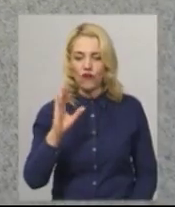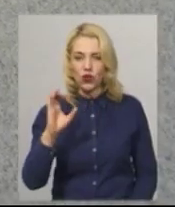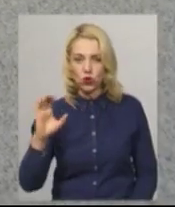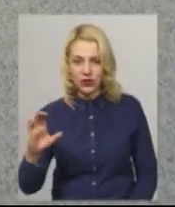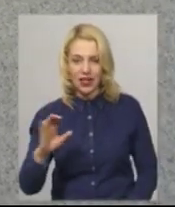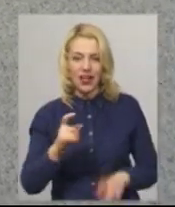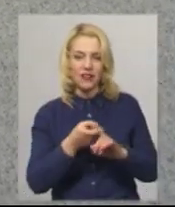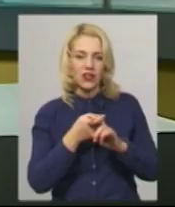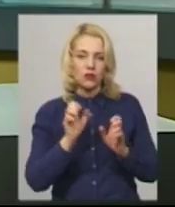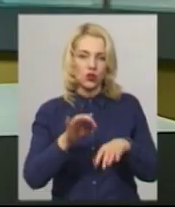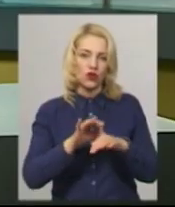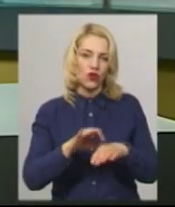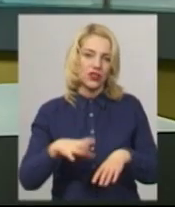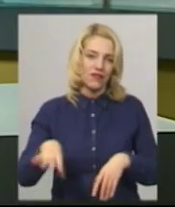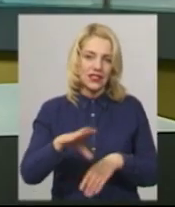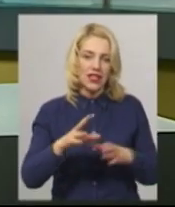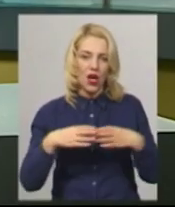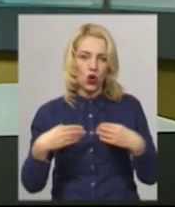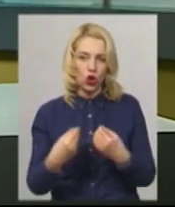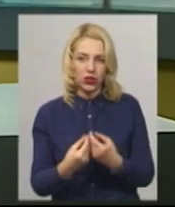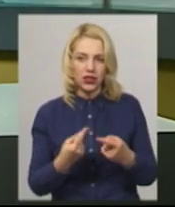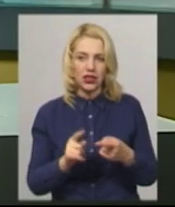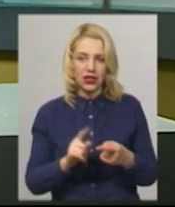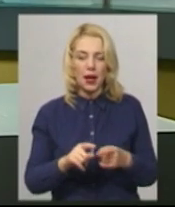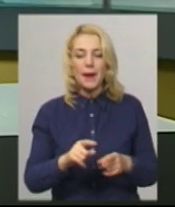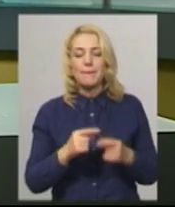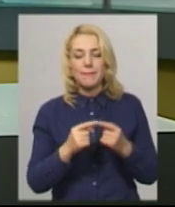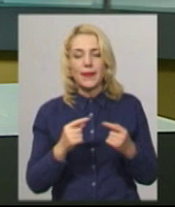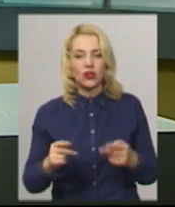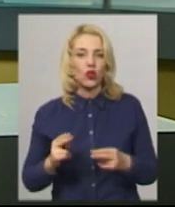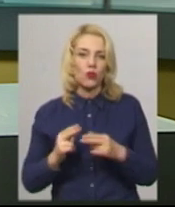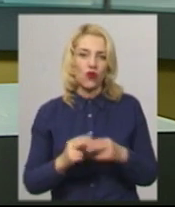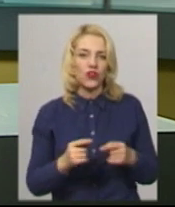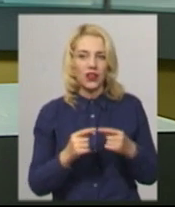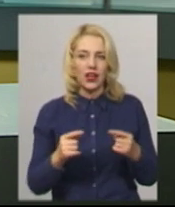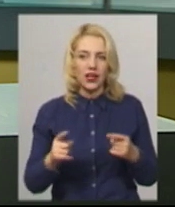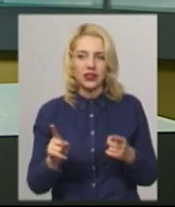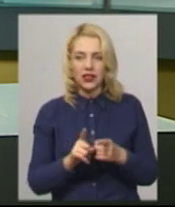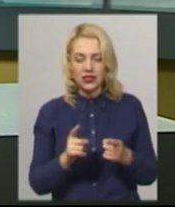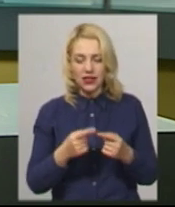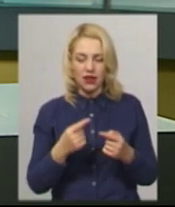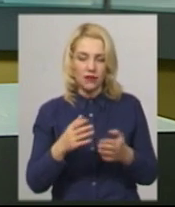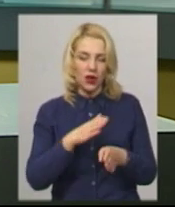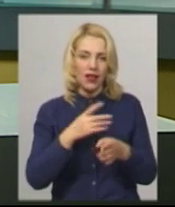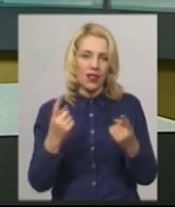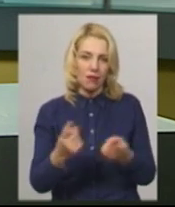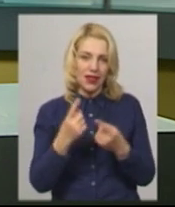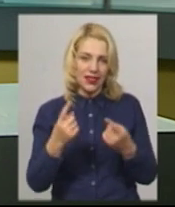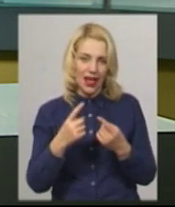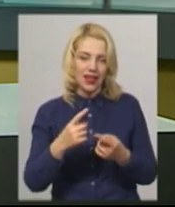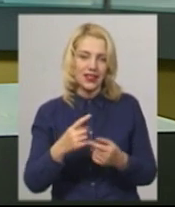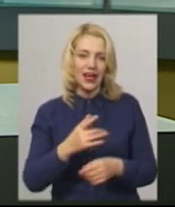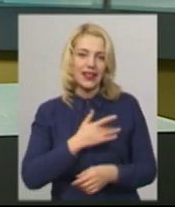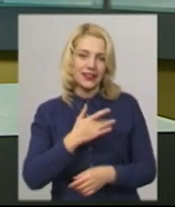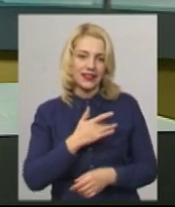родина. Методи профілактики, аби устерегтись від інфекції – це дотримання елементарної гігієни, каже